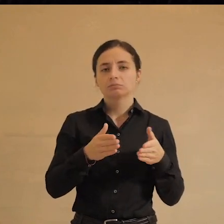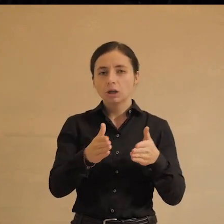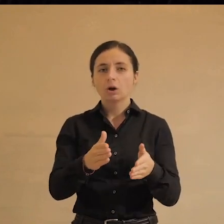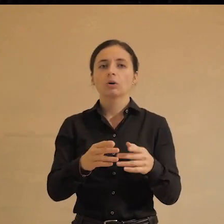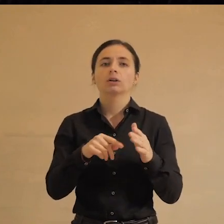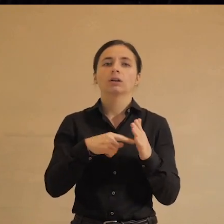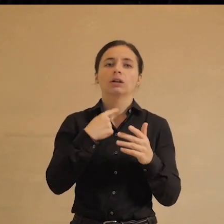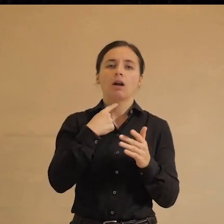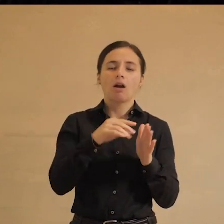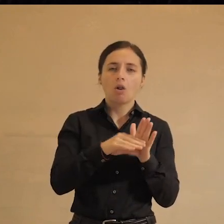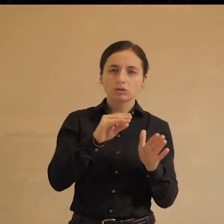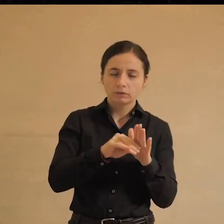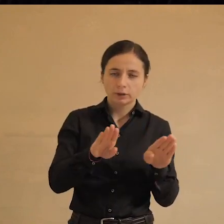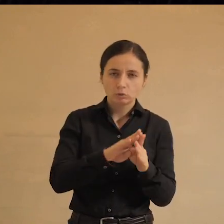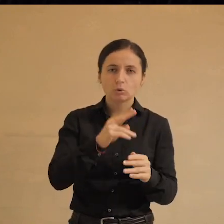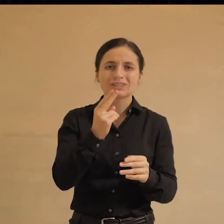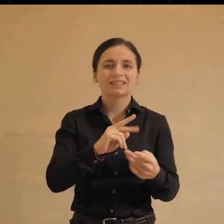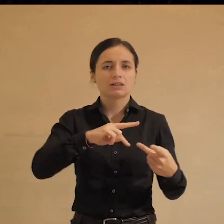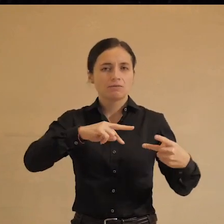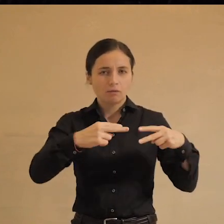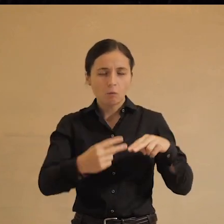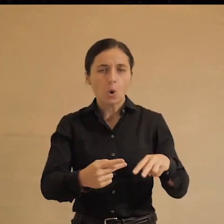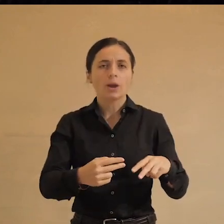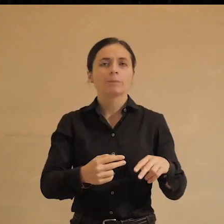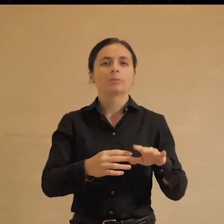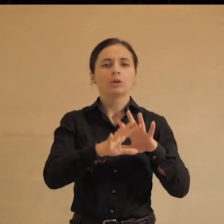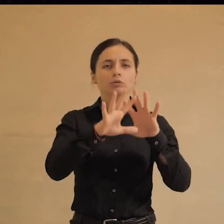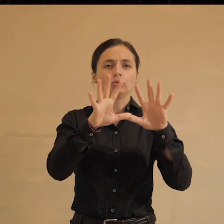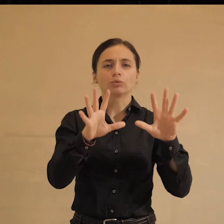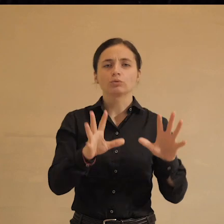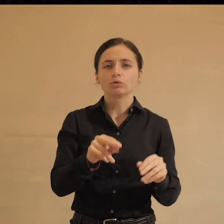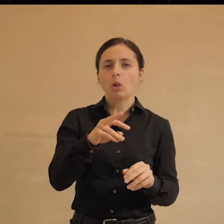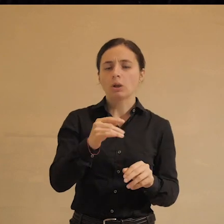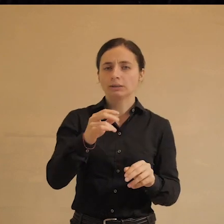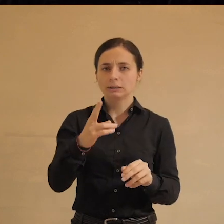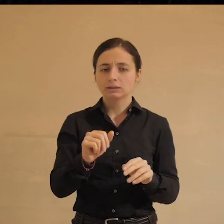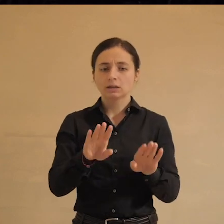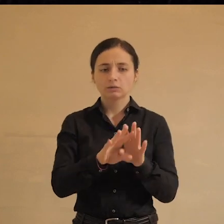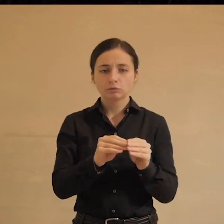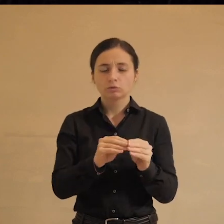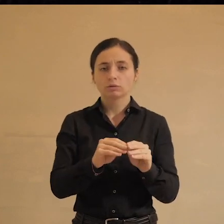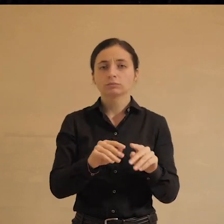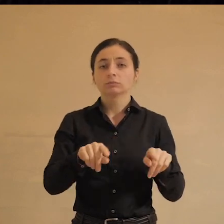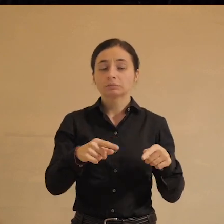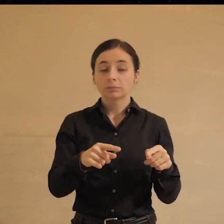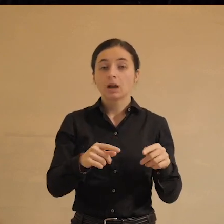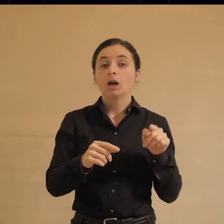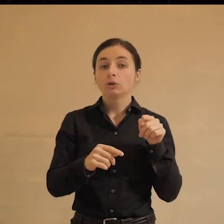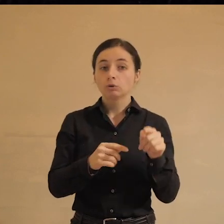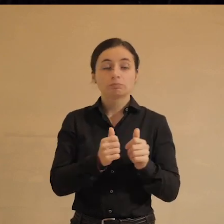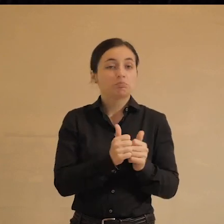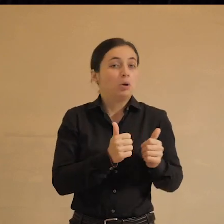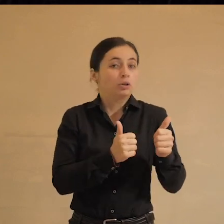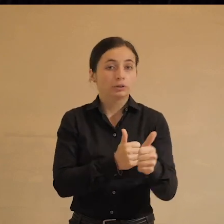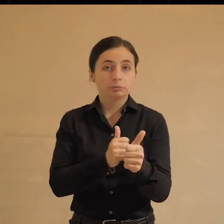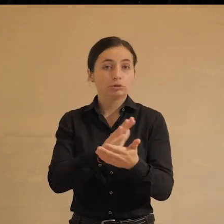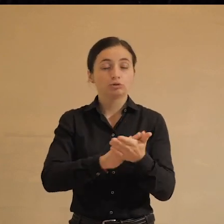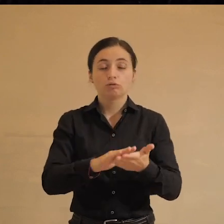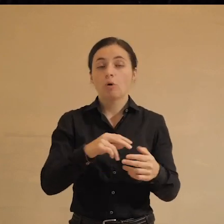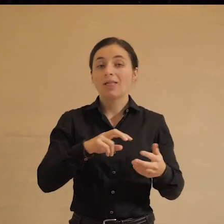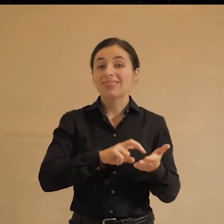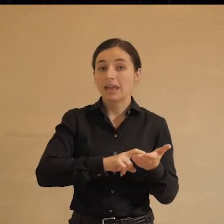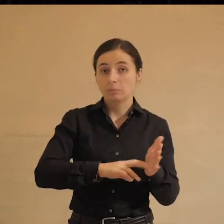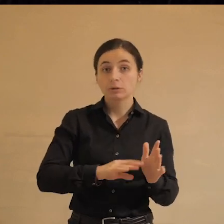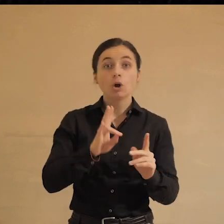голосование мы цифровизируем, и всякие логистические процессы подвергаются оптимизации. Тут мы ужасно прогрессивны и вообще ничего не боимся.